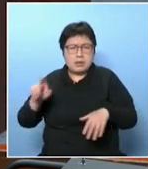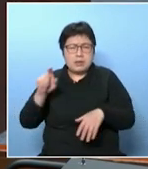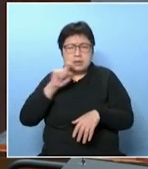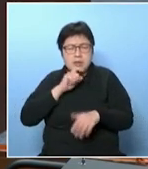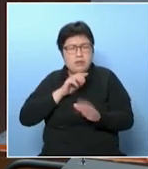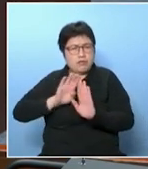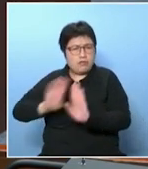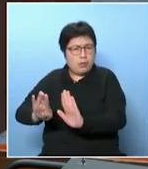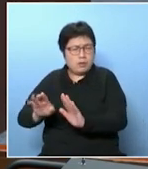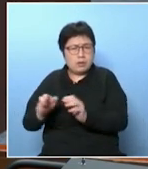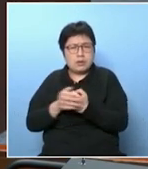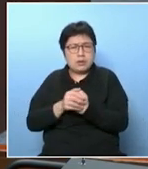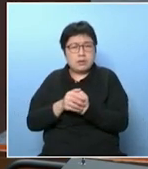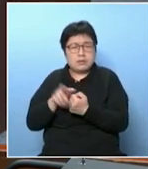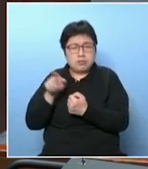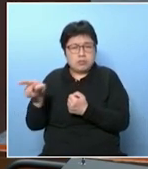預防的機制